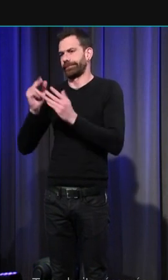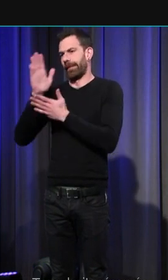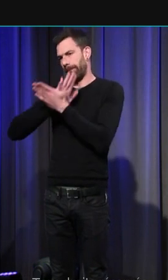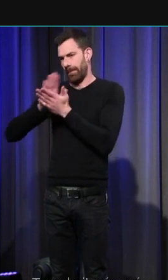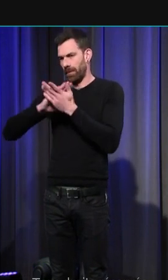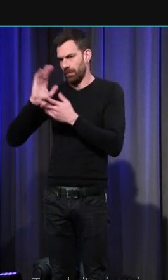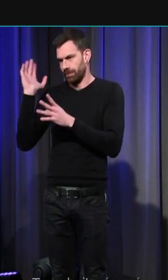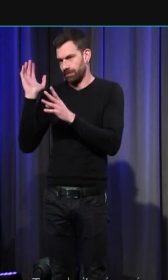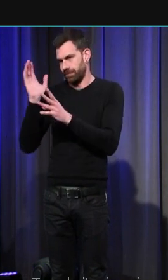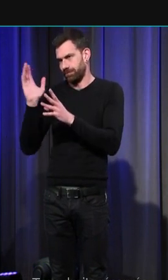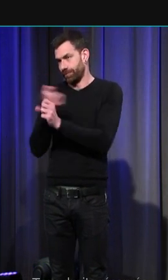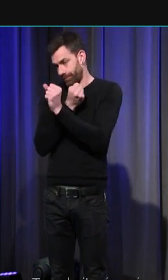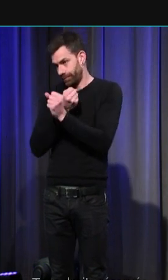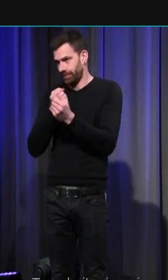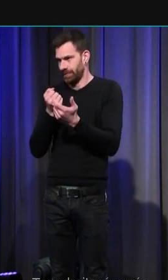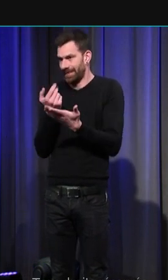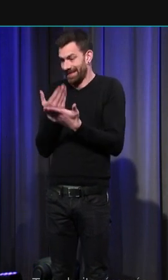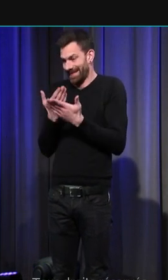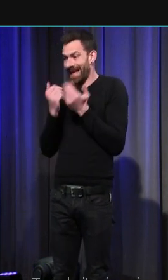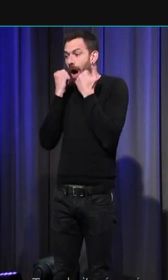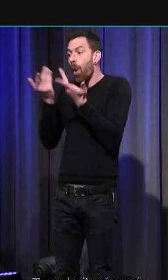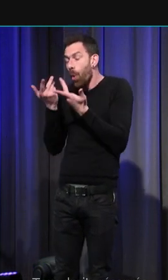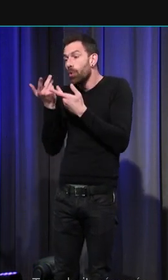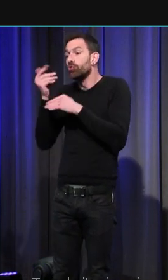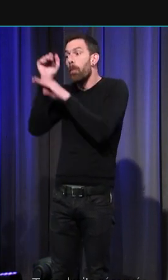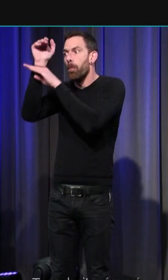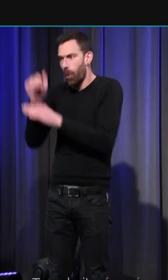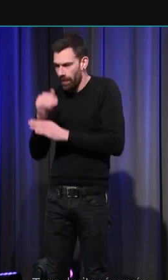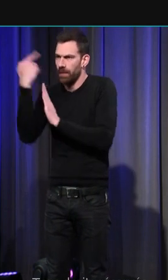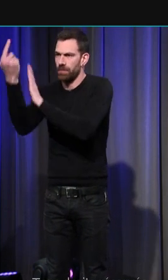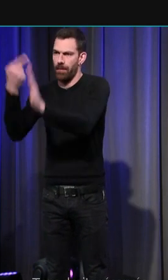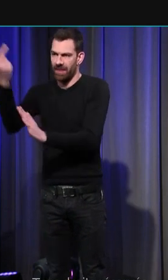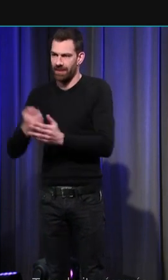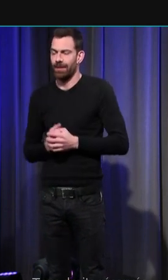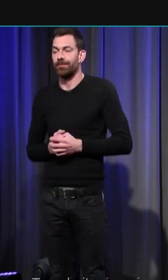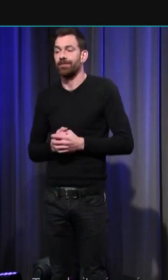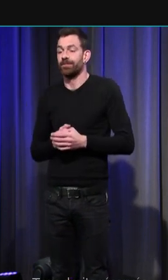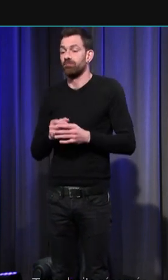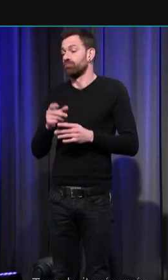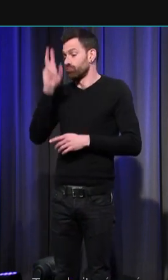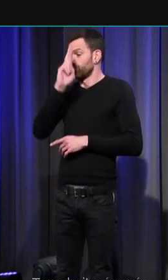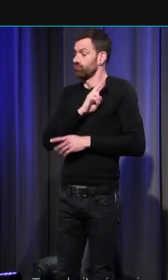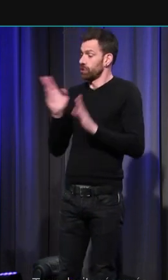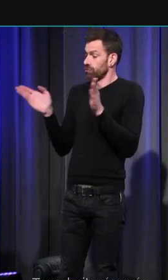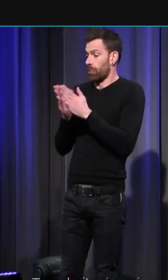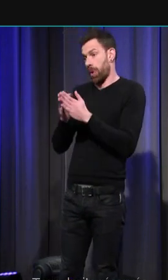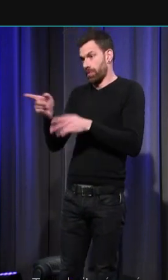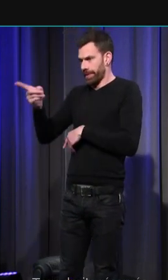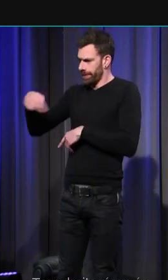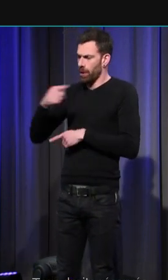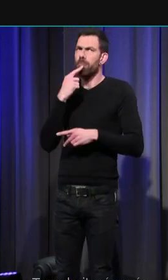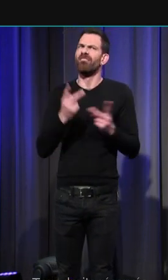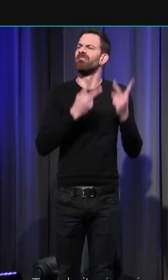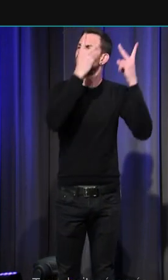auteurs comme un bouclier de vertu face à la rechute. L'Église en demandant à tout un chacun de transgresser l'une des